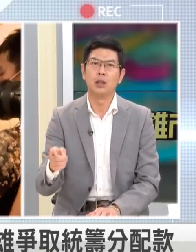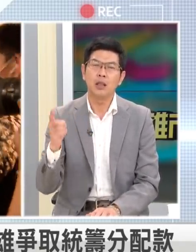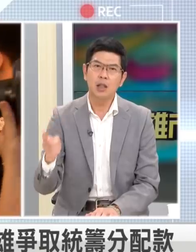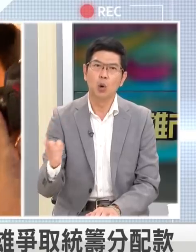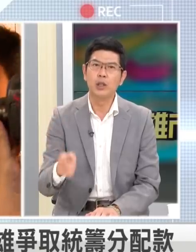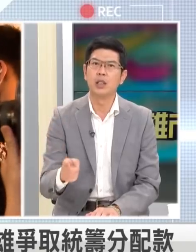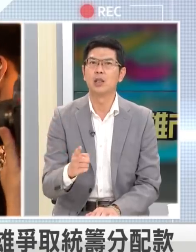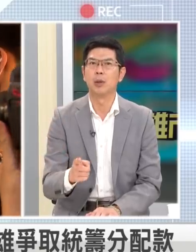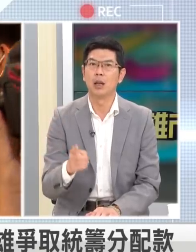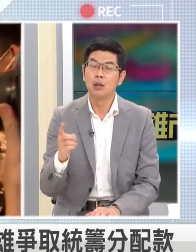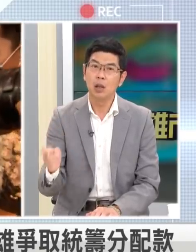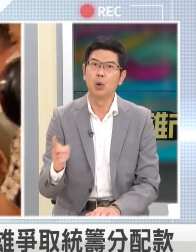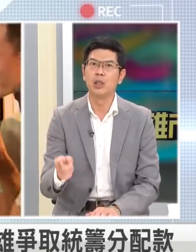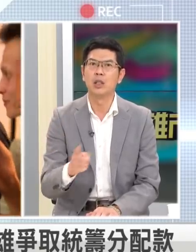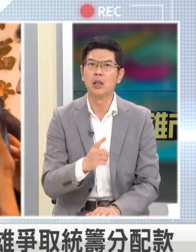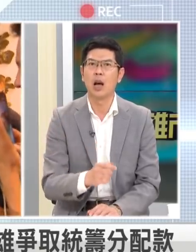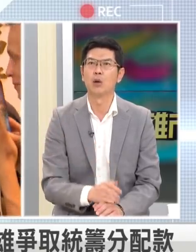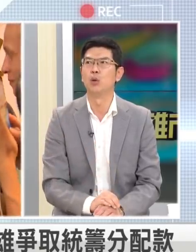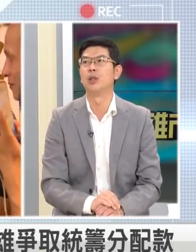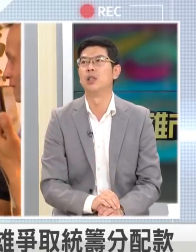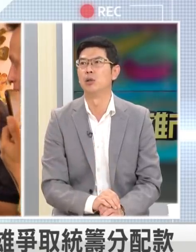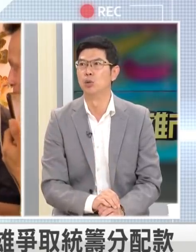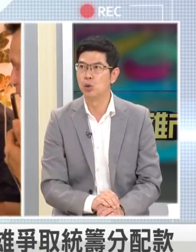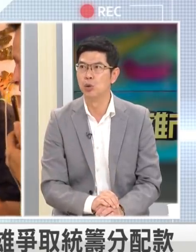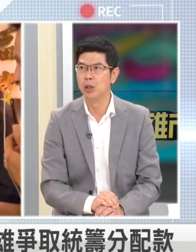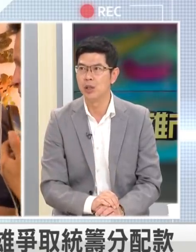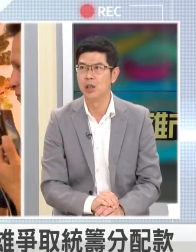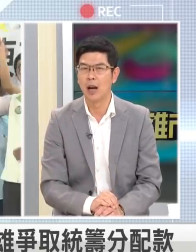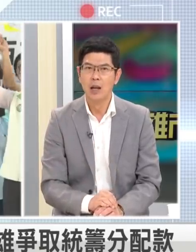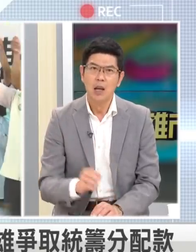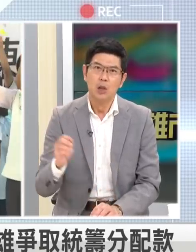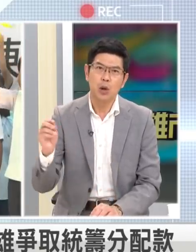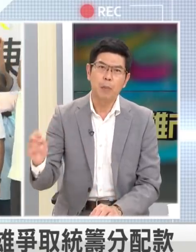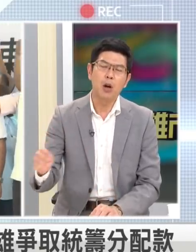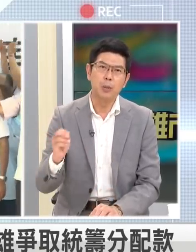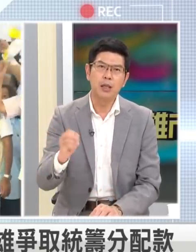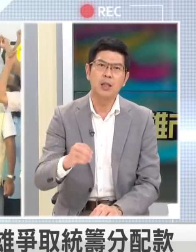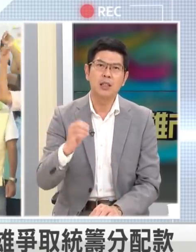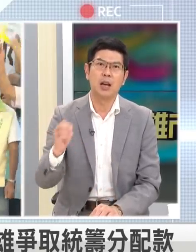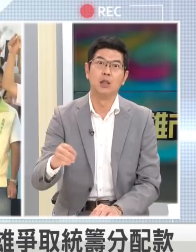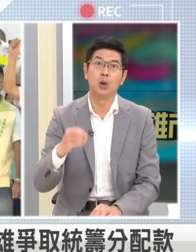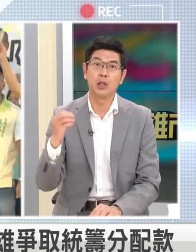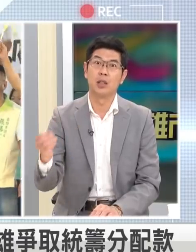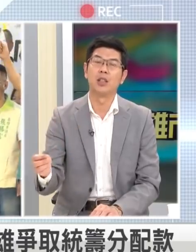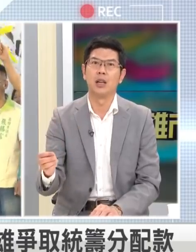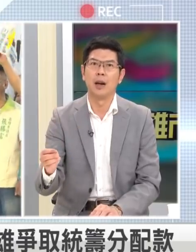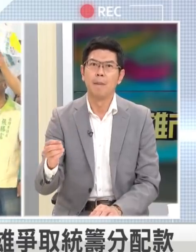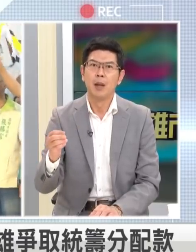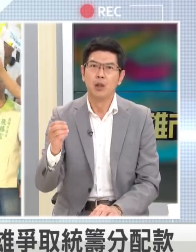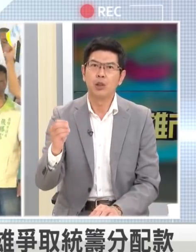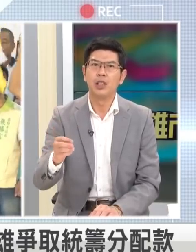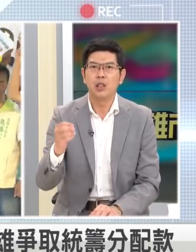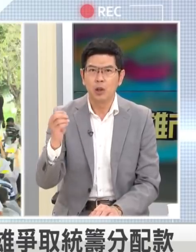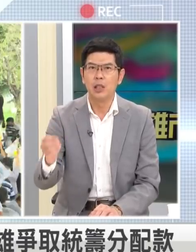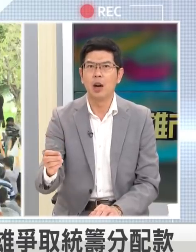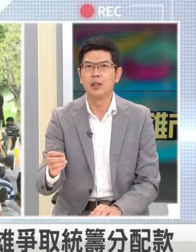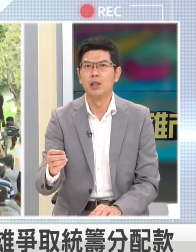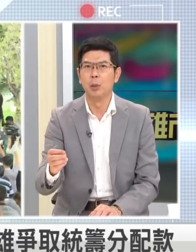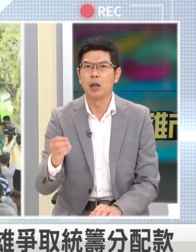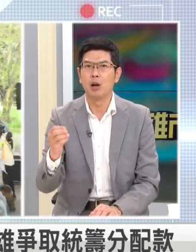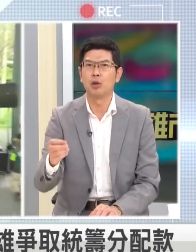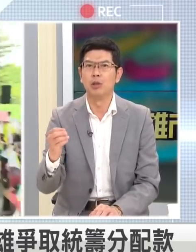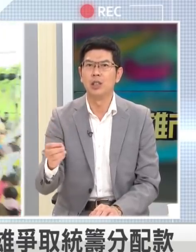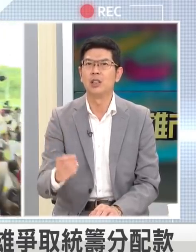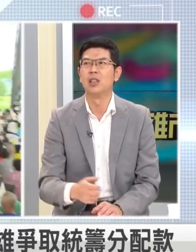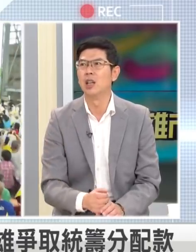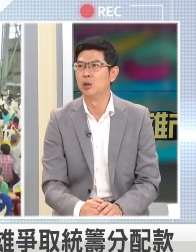党问题那这个逻辑跟怎么样这个逻辑跟韩国瑜其实如出一策所以包括李梅珍他讲了很多政见尤其又提到一次